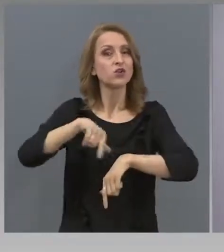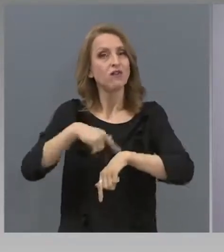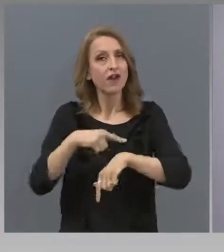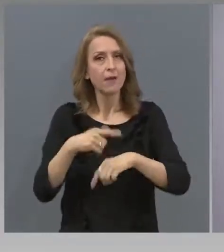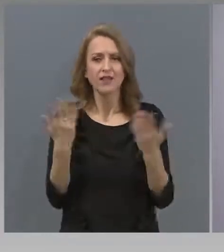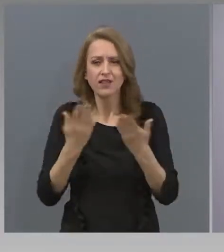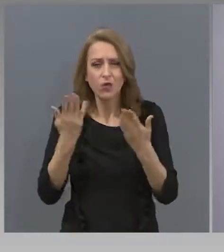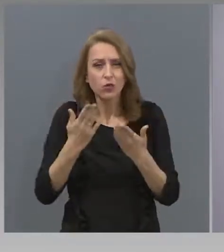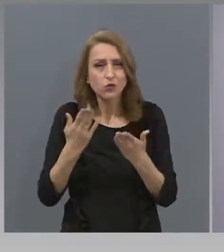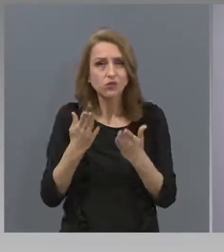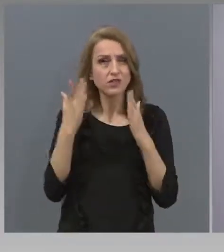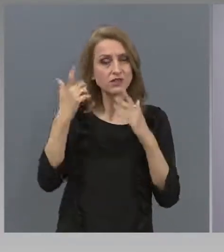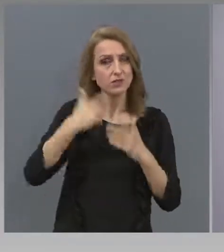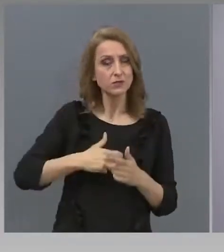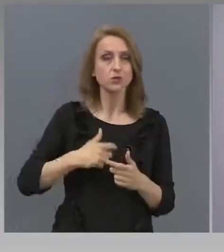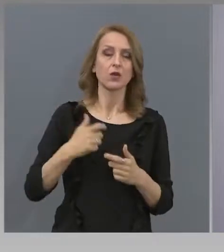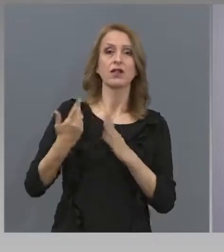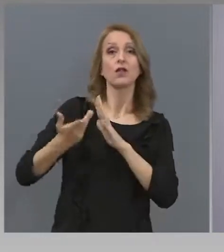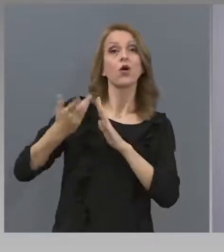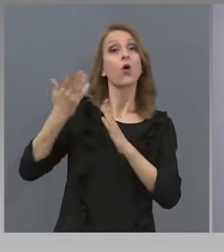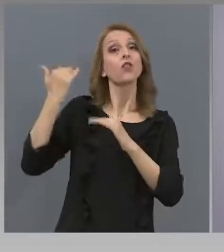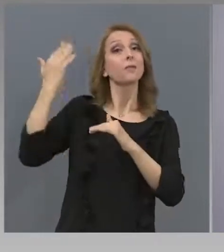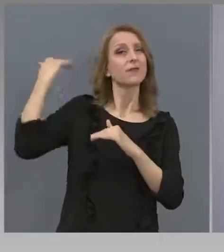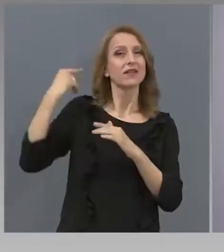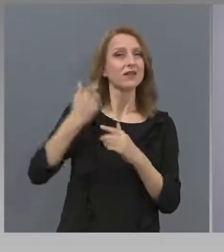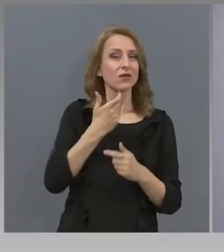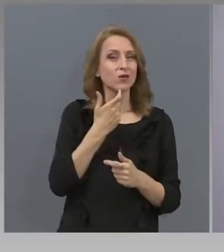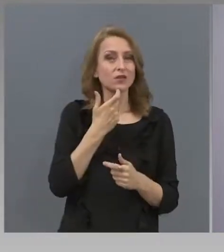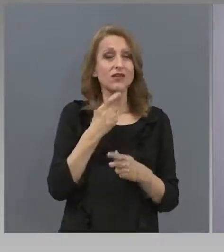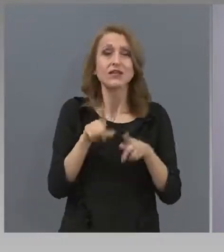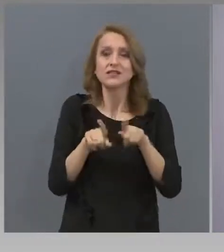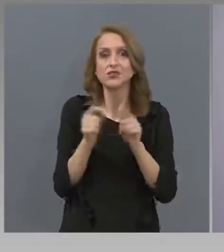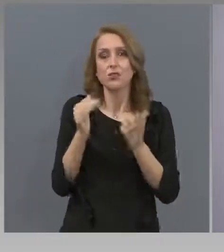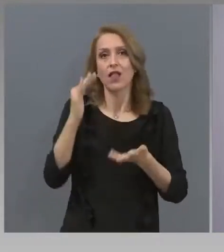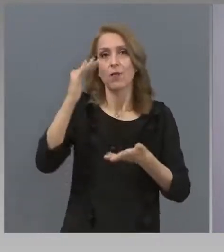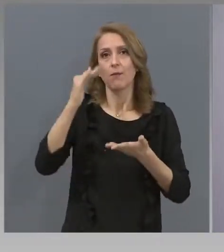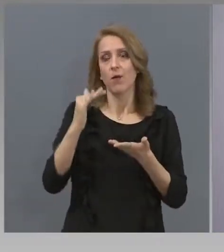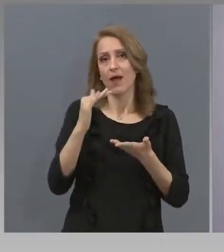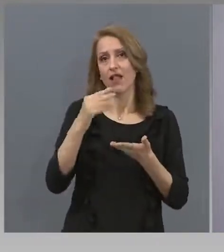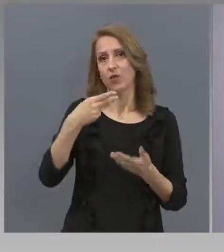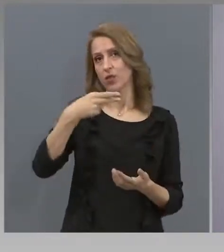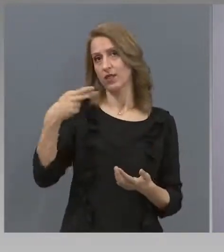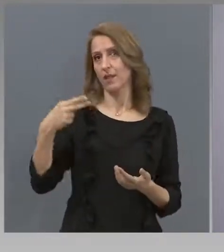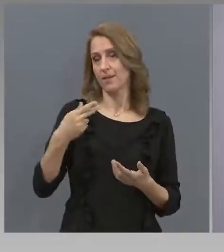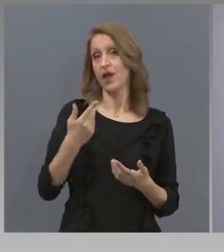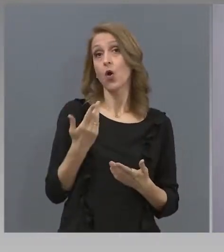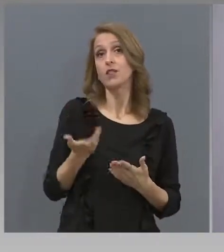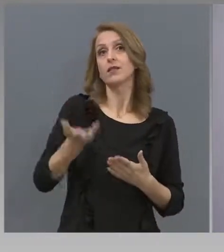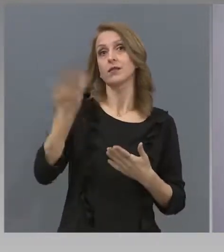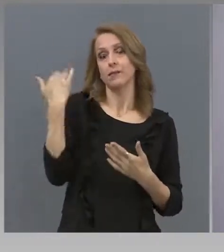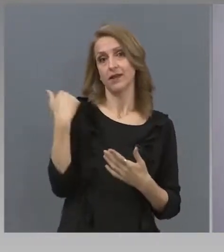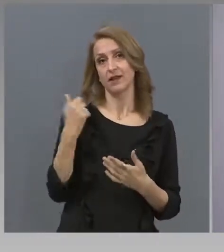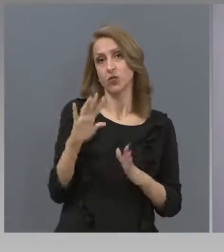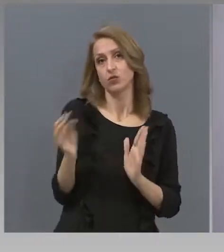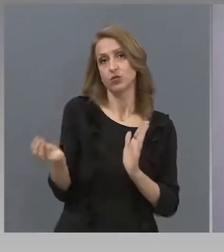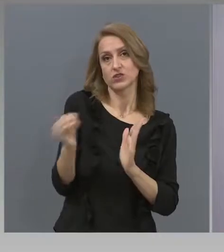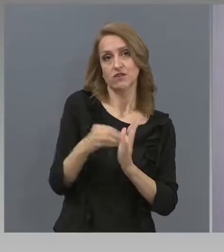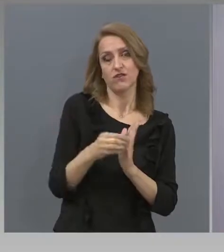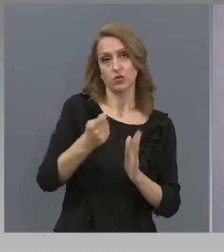предходни години и по-малко теми, които ще бъдат включени в изпит.